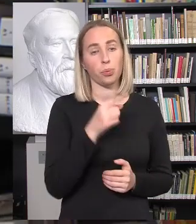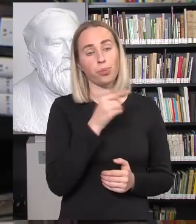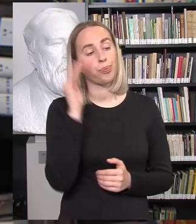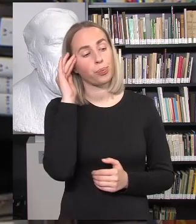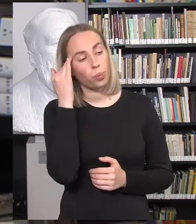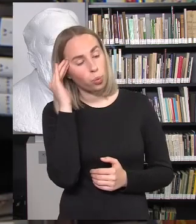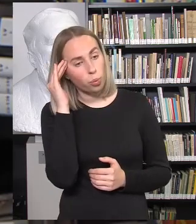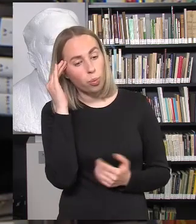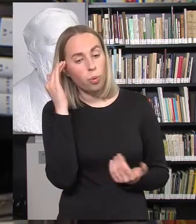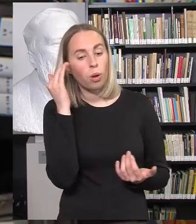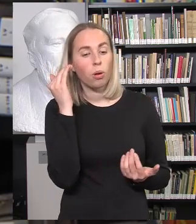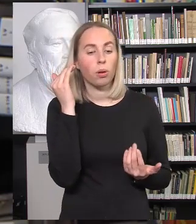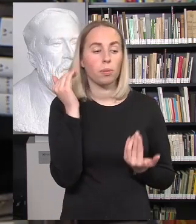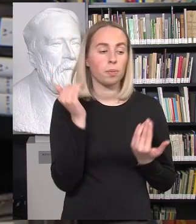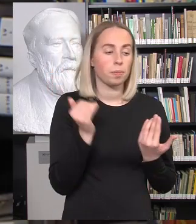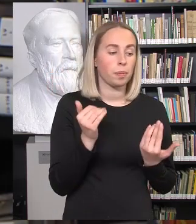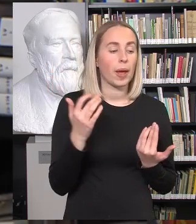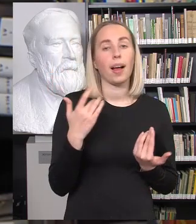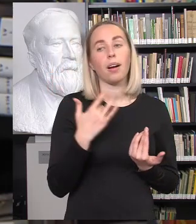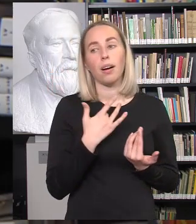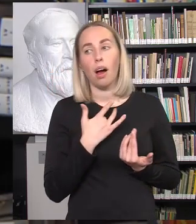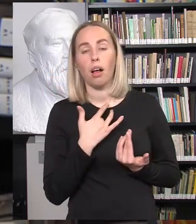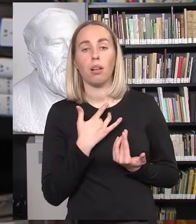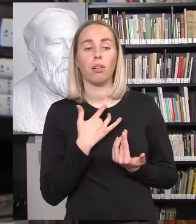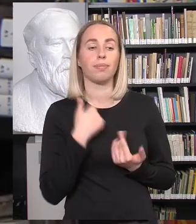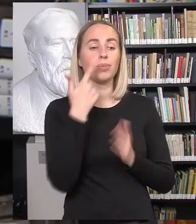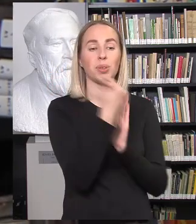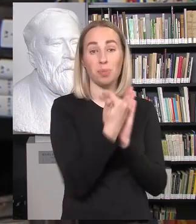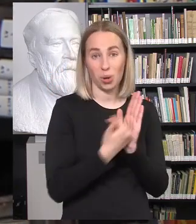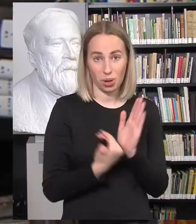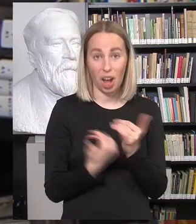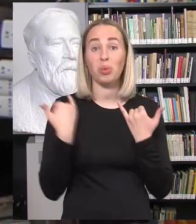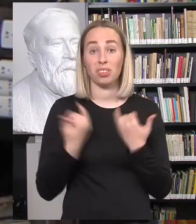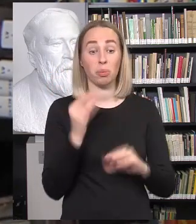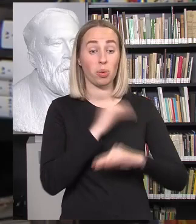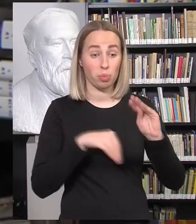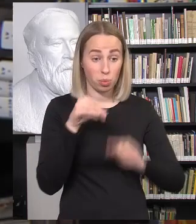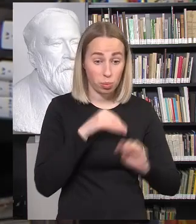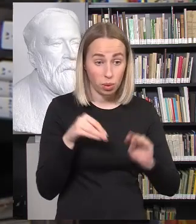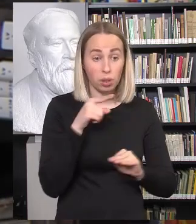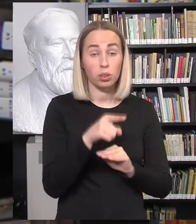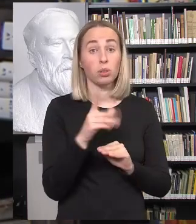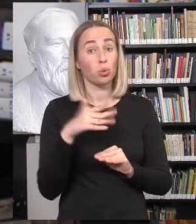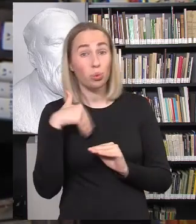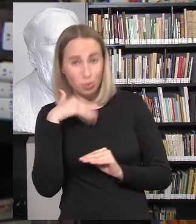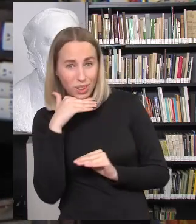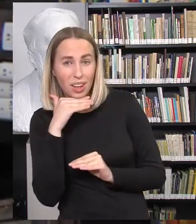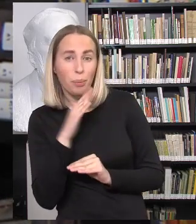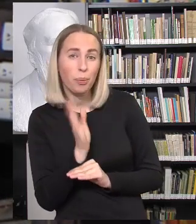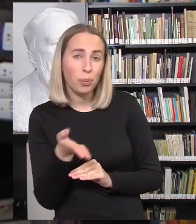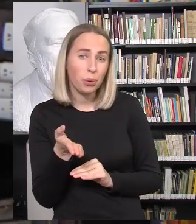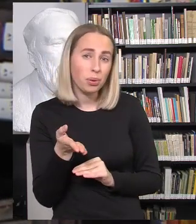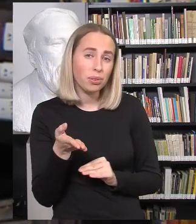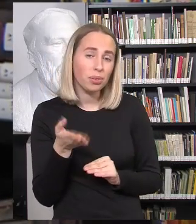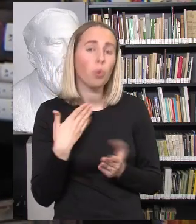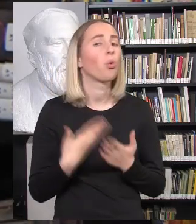galbūt tos programas, kurios yra rengiamas, ar tikrai jūs bus pakankamas. Ir štai dėl ko.